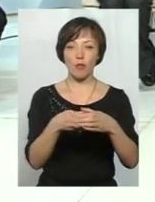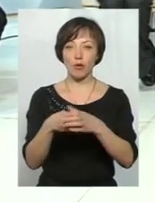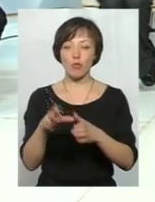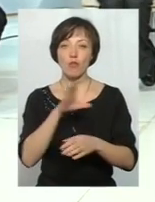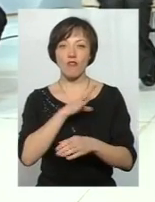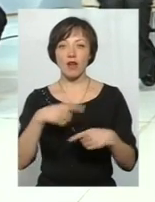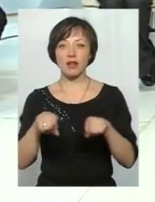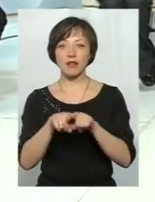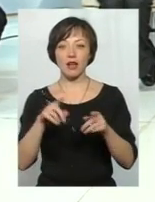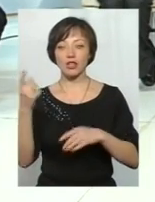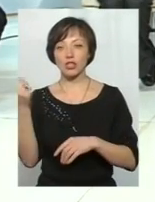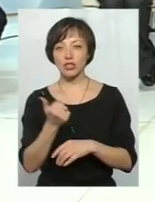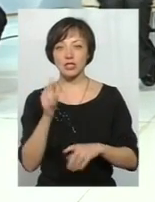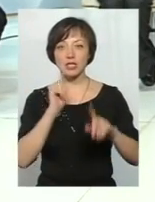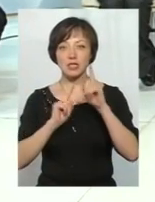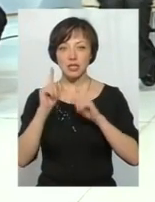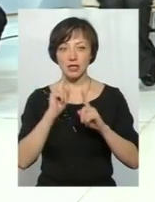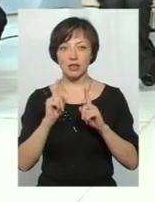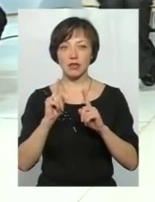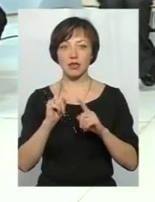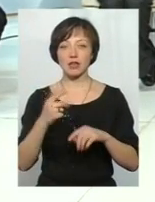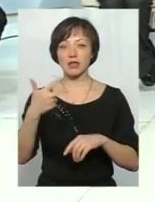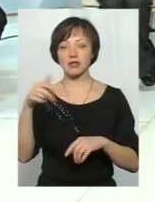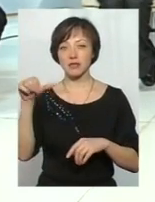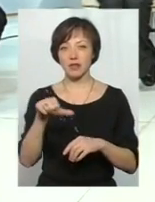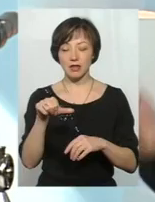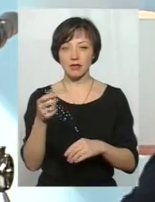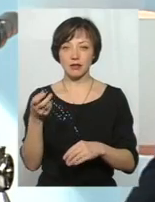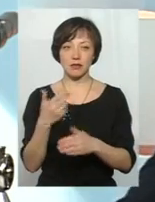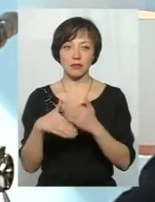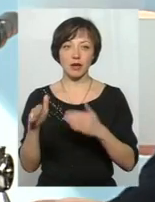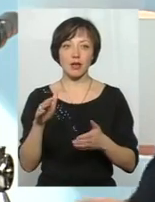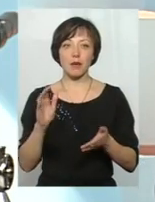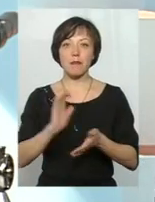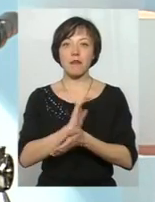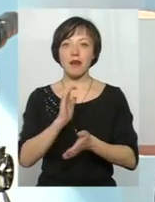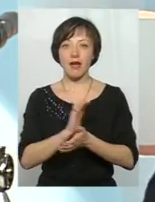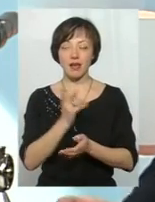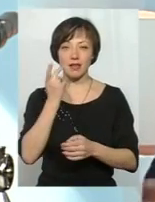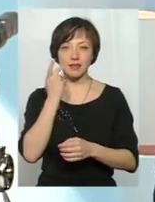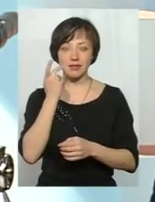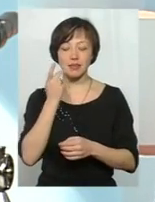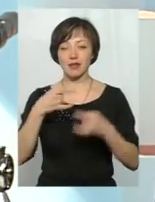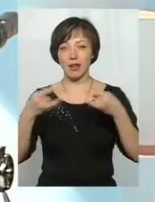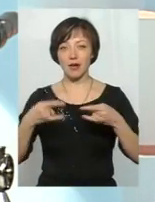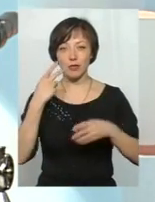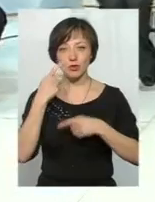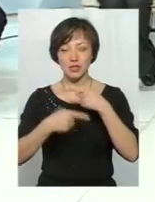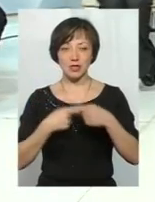тиждень, що і засідання виходимо там на півгодини. Преса постійно в кулуарах. але